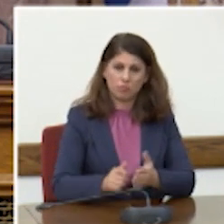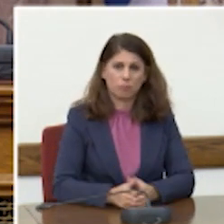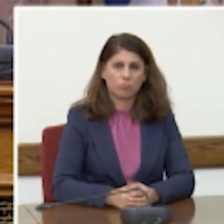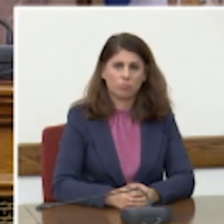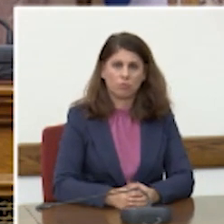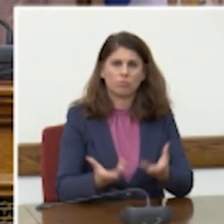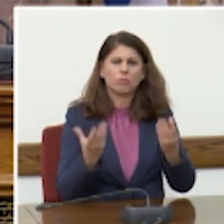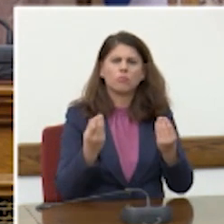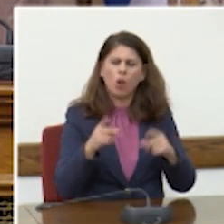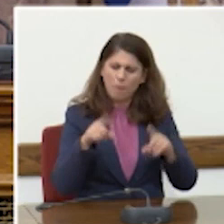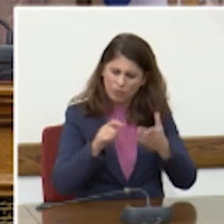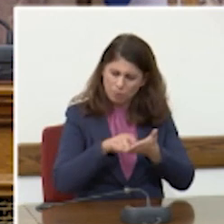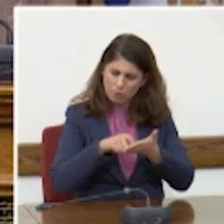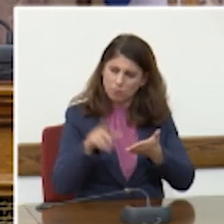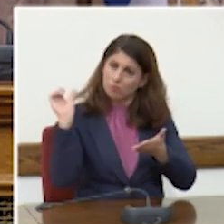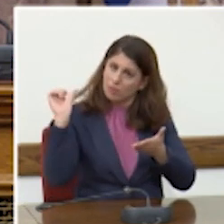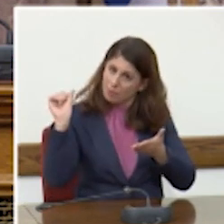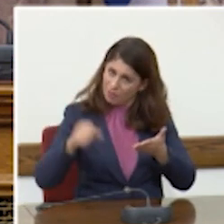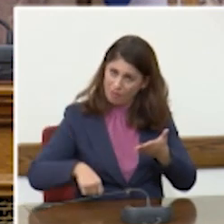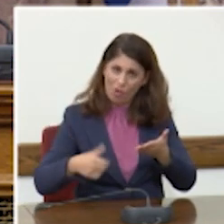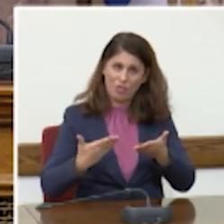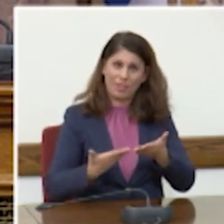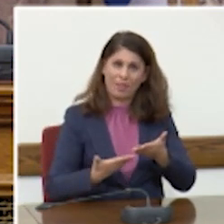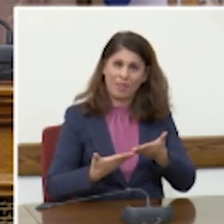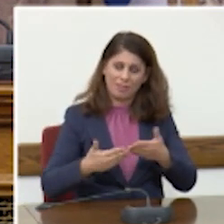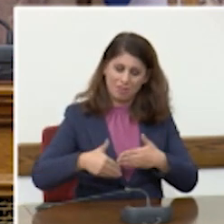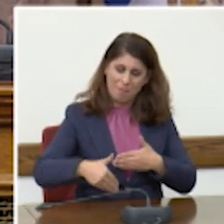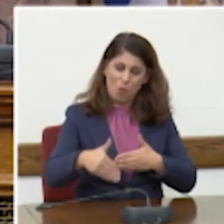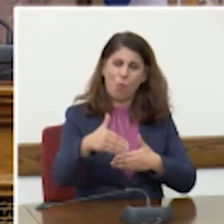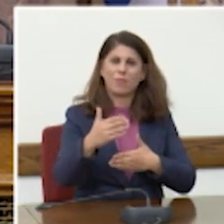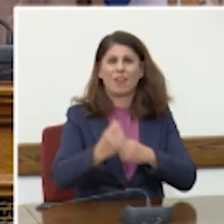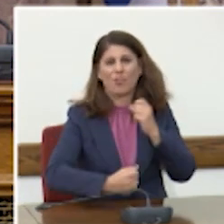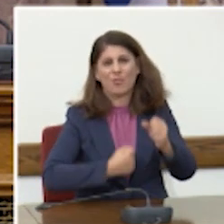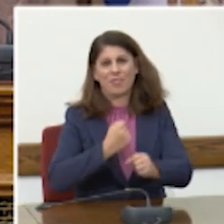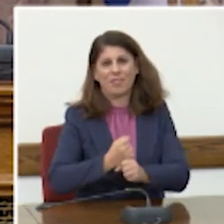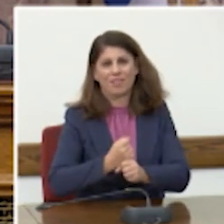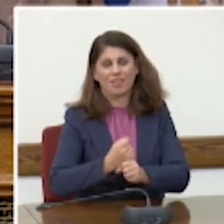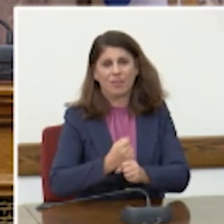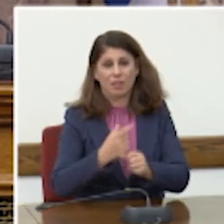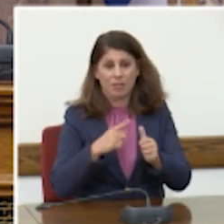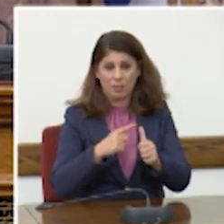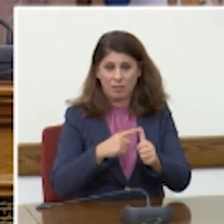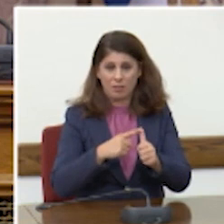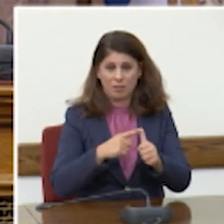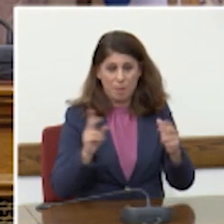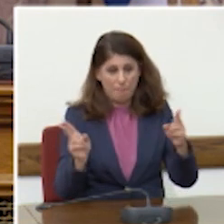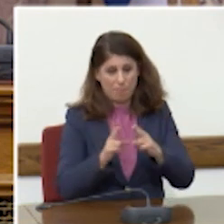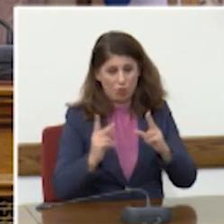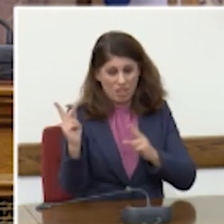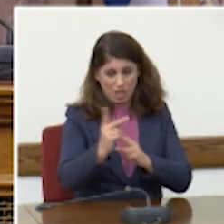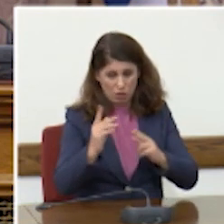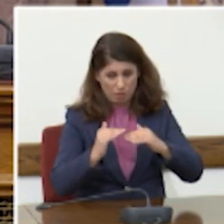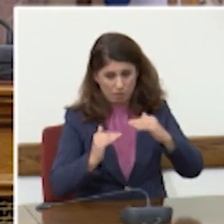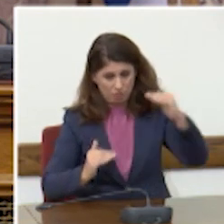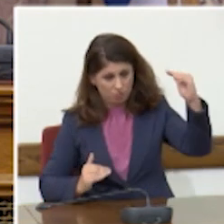αυτές επιβεβαιώθηκαν τις επόμενες δεκαετίες. Τη μείωση των κοινωνικών ανισοτήτων, το οποίο τουλάχιστον στην